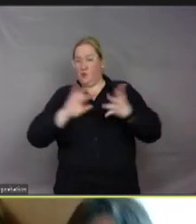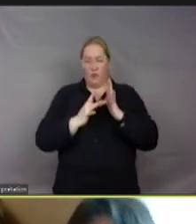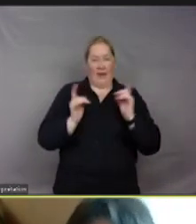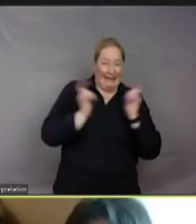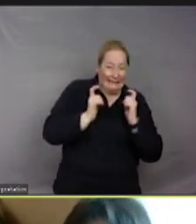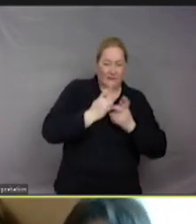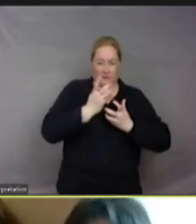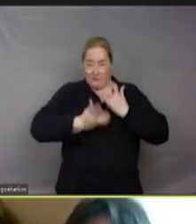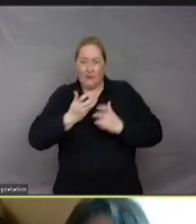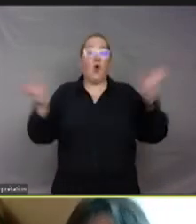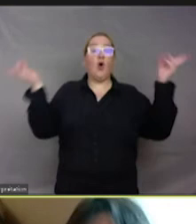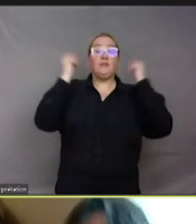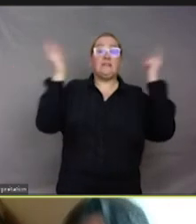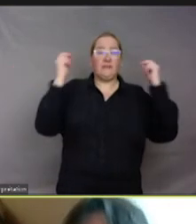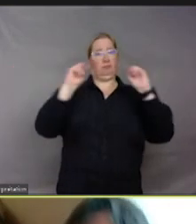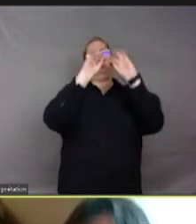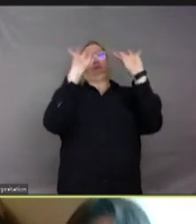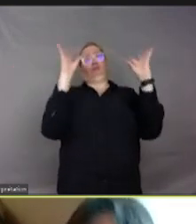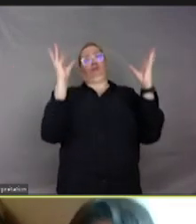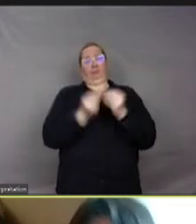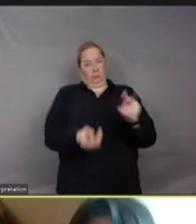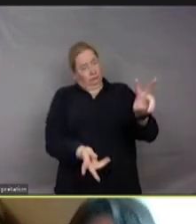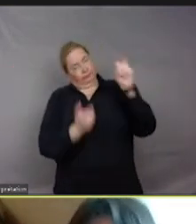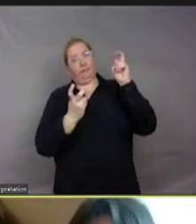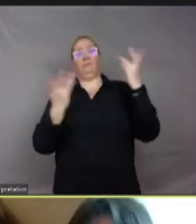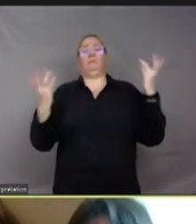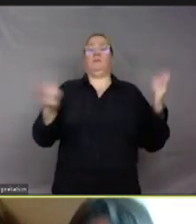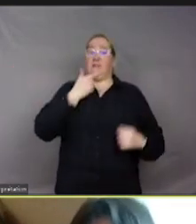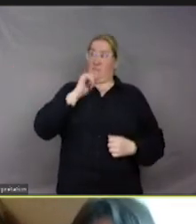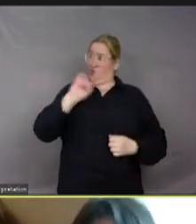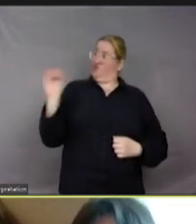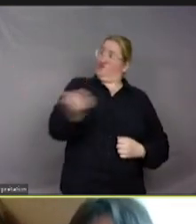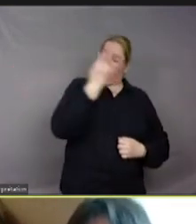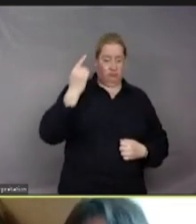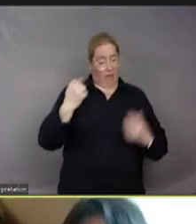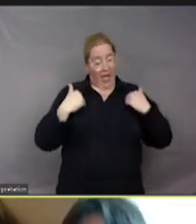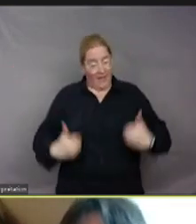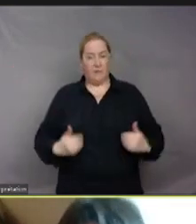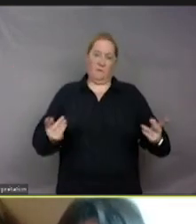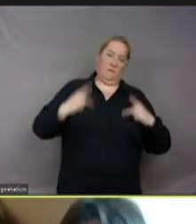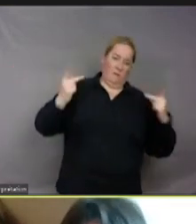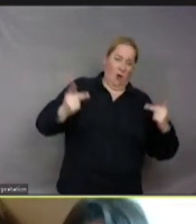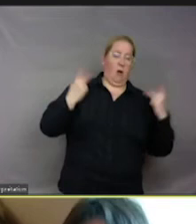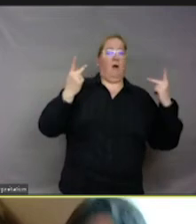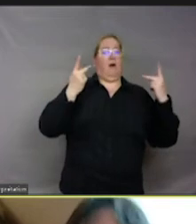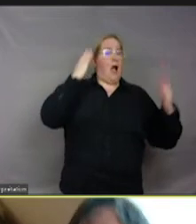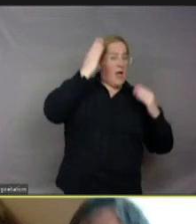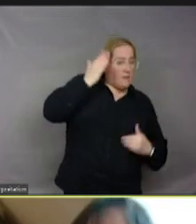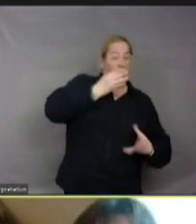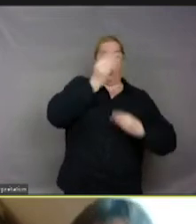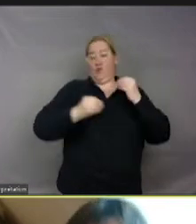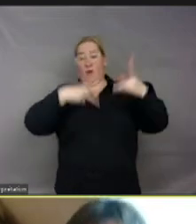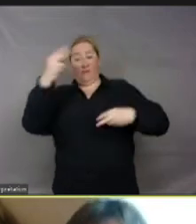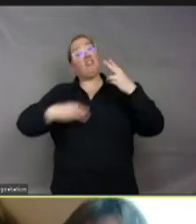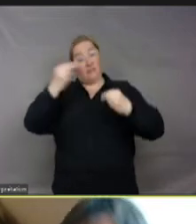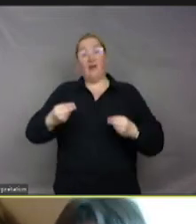thermique, auditif. Donc, en fait, tout être vivant, végétal et animal est sensible. Et là,